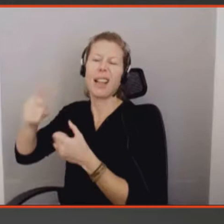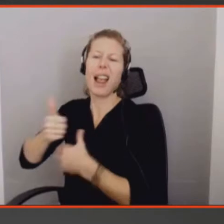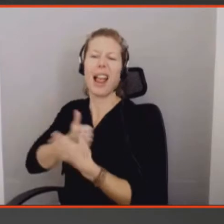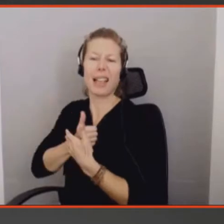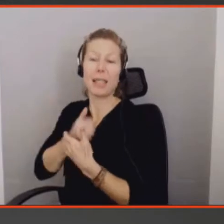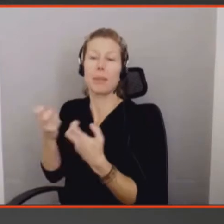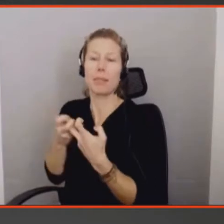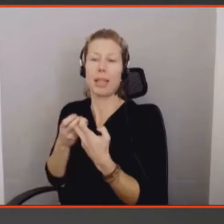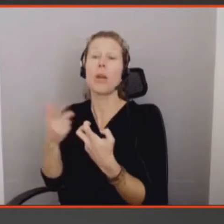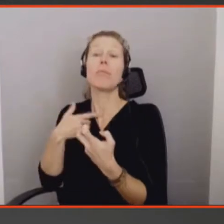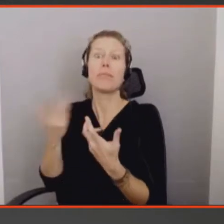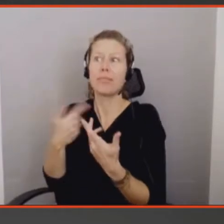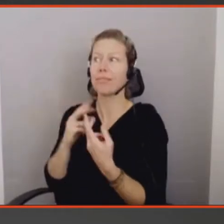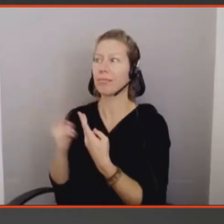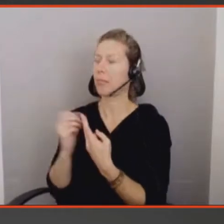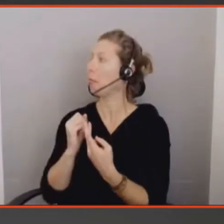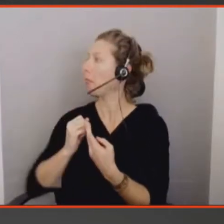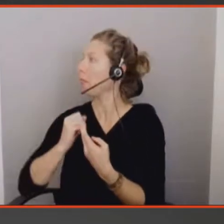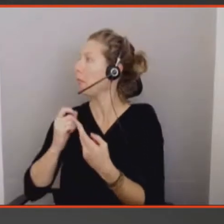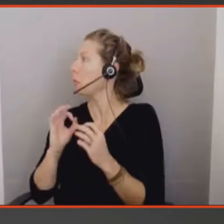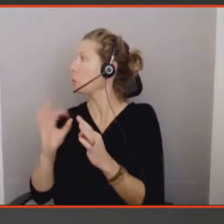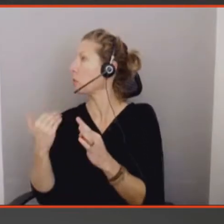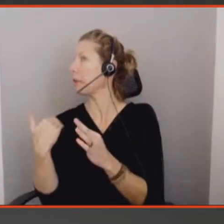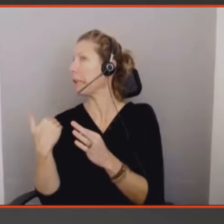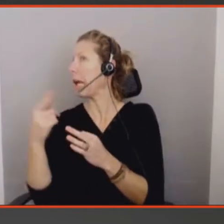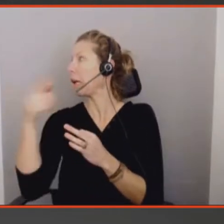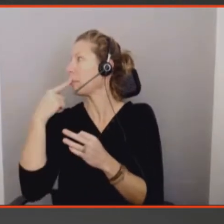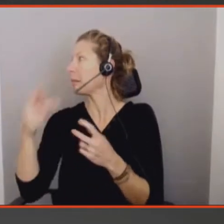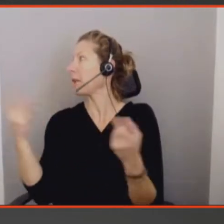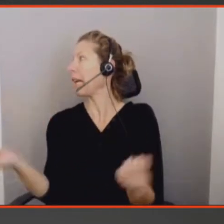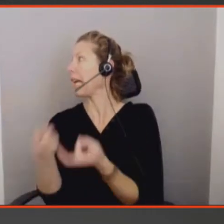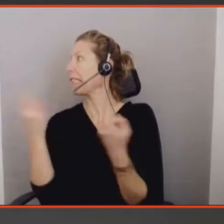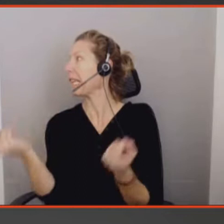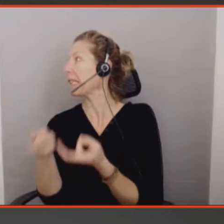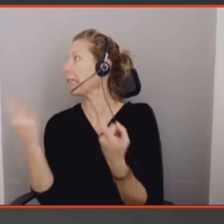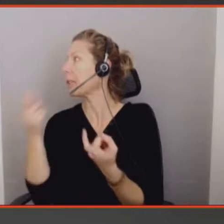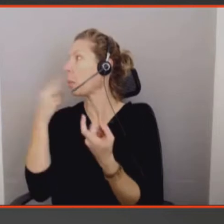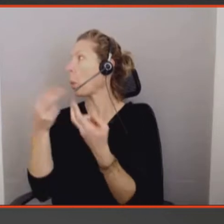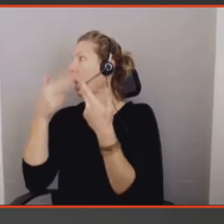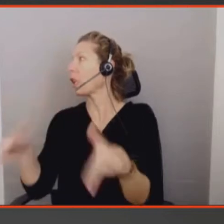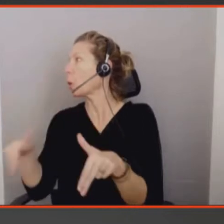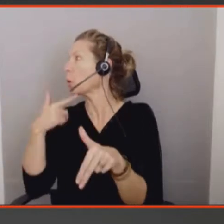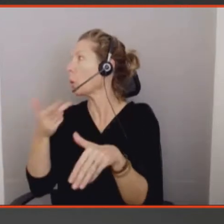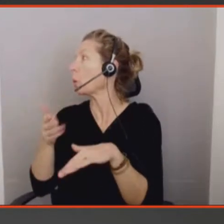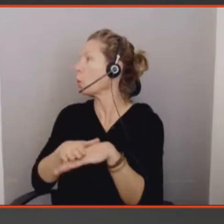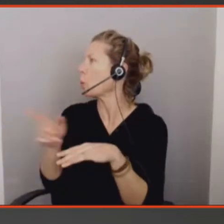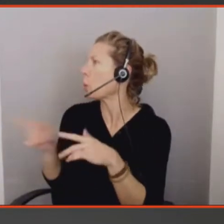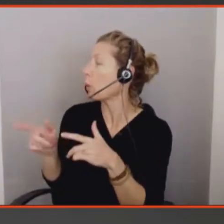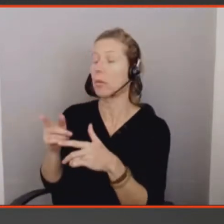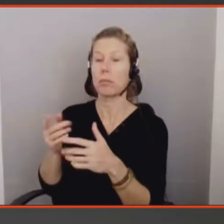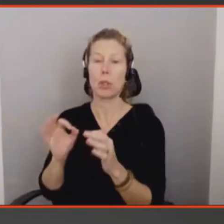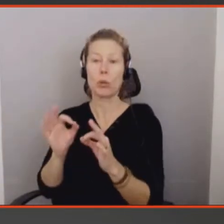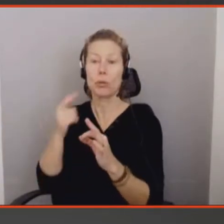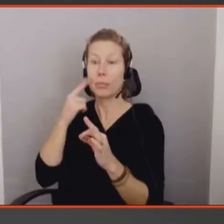tête sur l'exercice de l'intro du talk, je pense que vous vous rendriez compte que c'est hyper varié. Et donc, on peut se dire, mais comment